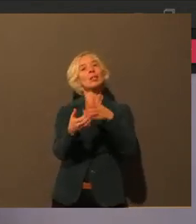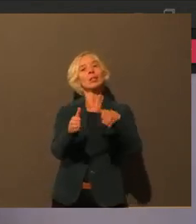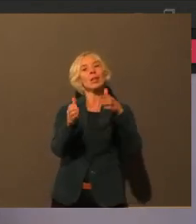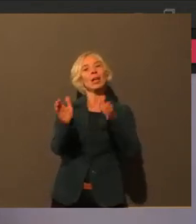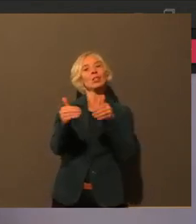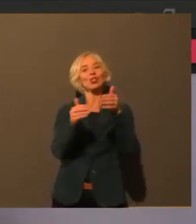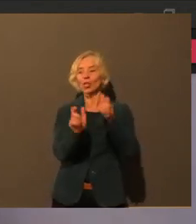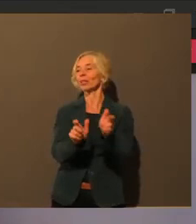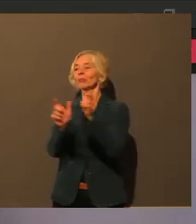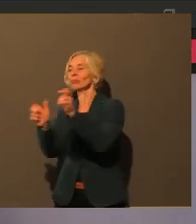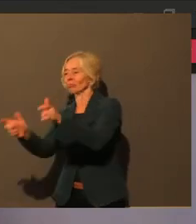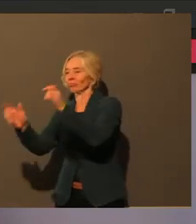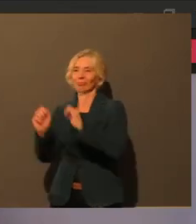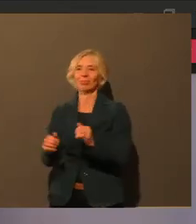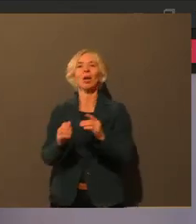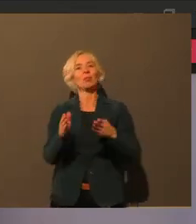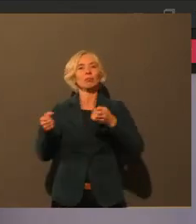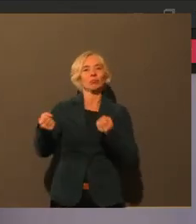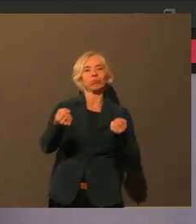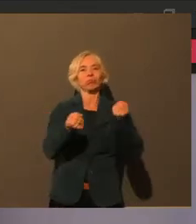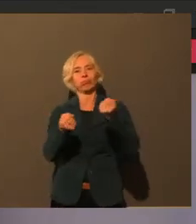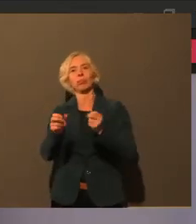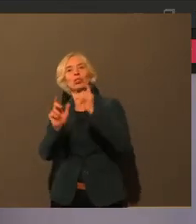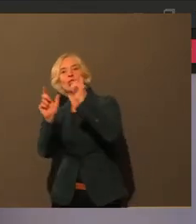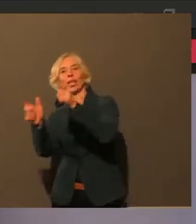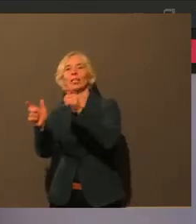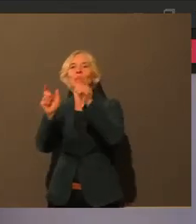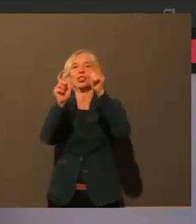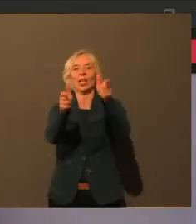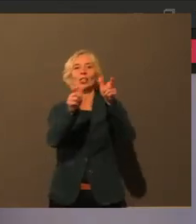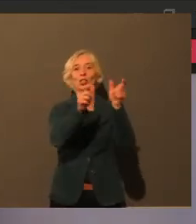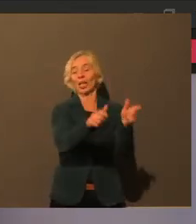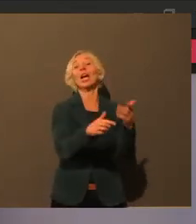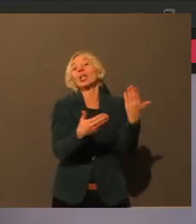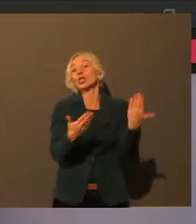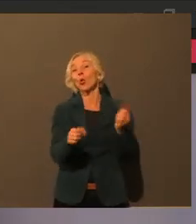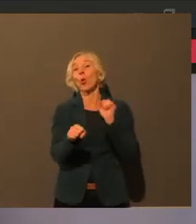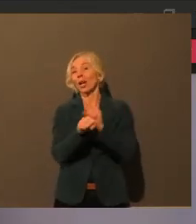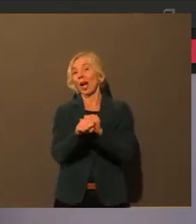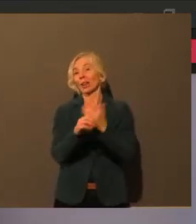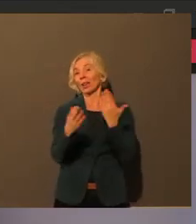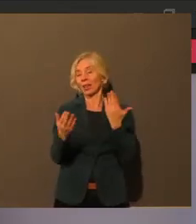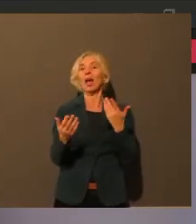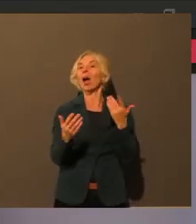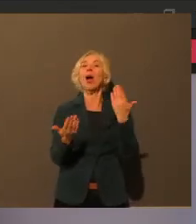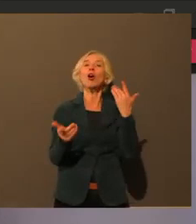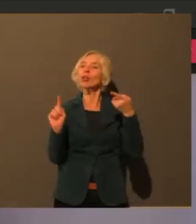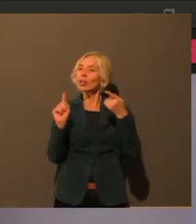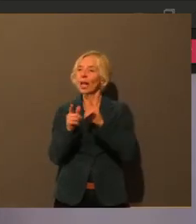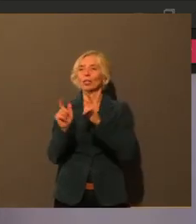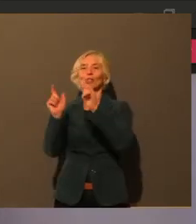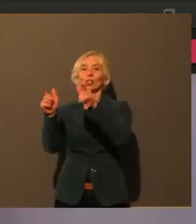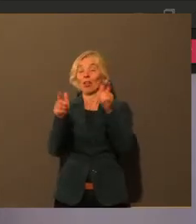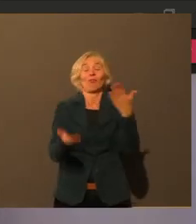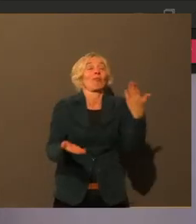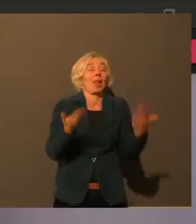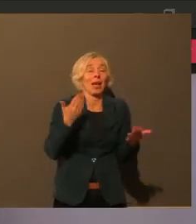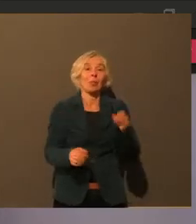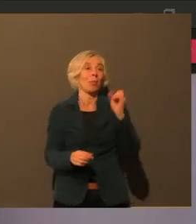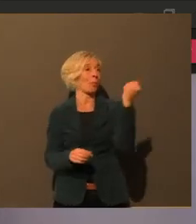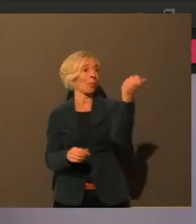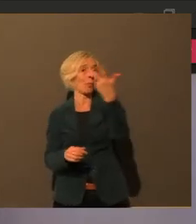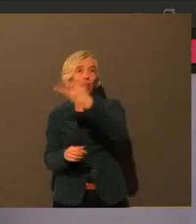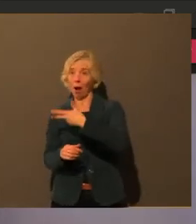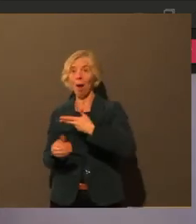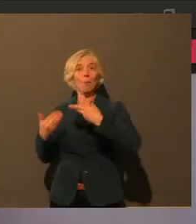fröhliche Weihnachten wünscht. Und da, ja, vielleicht finden wir ja Leute, die das mit